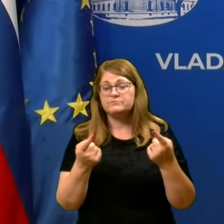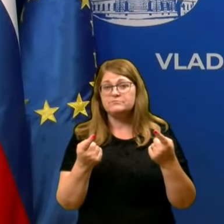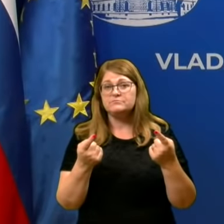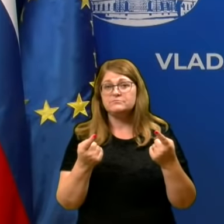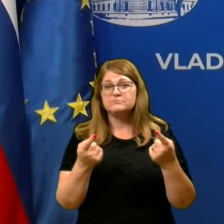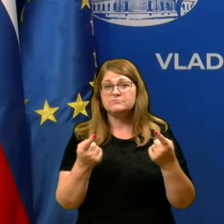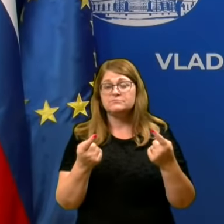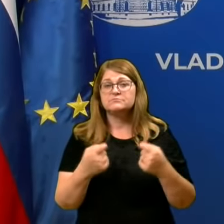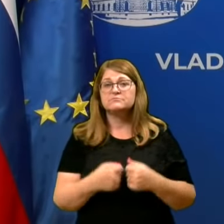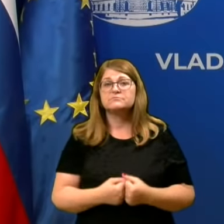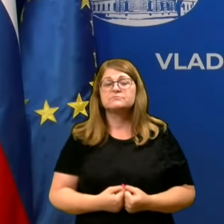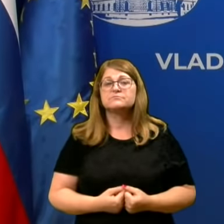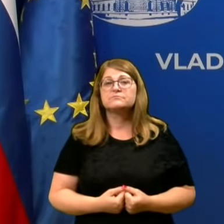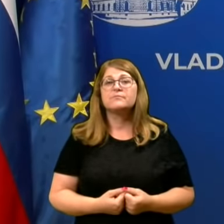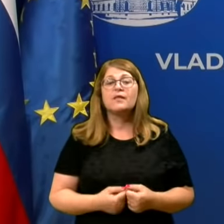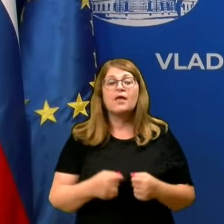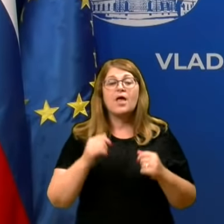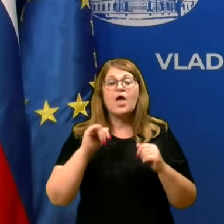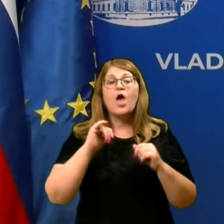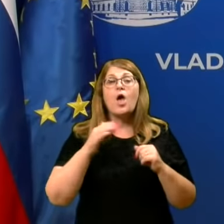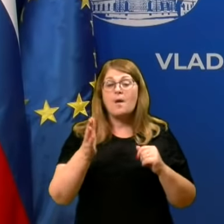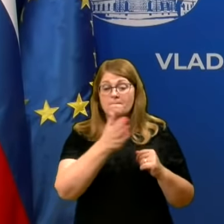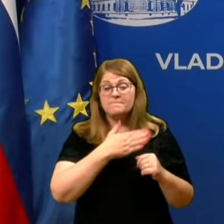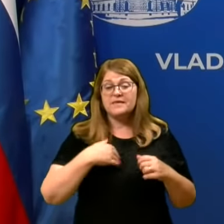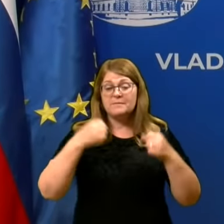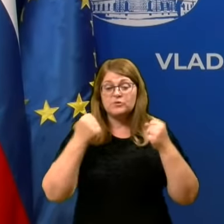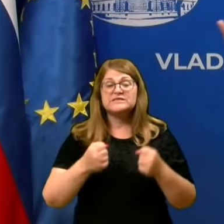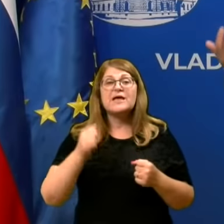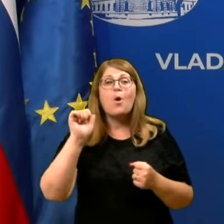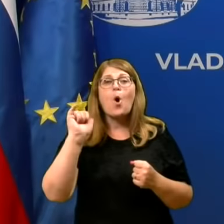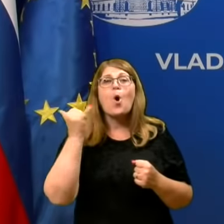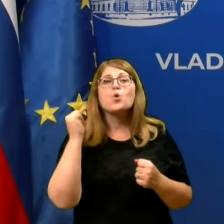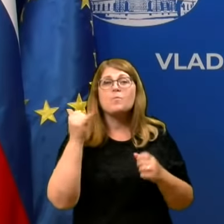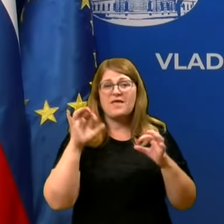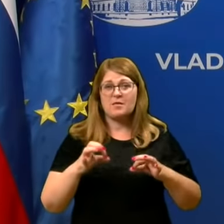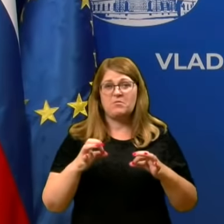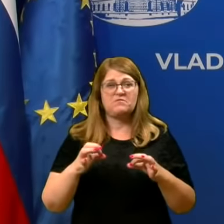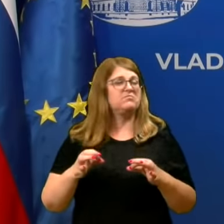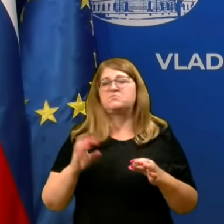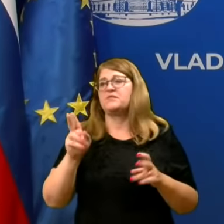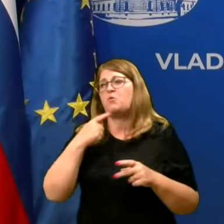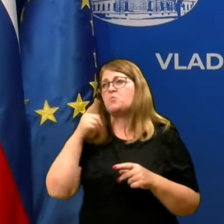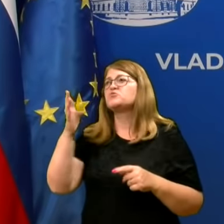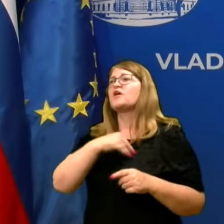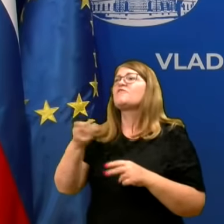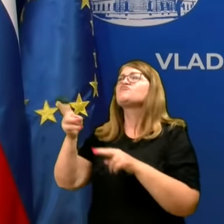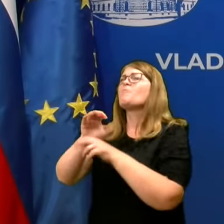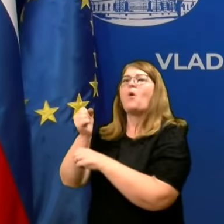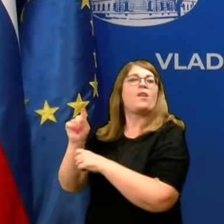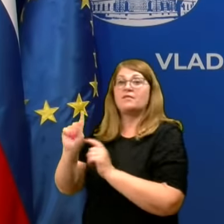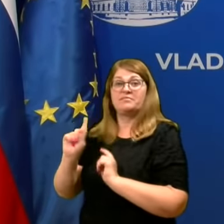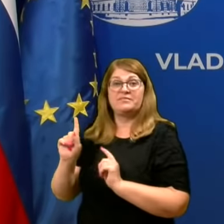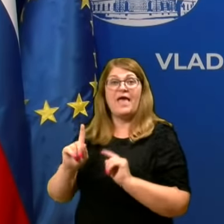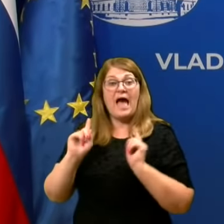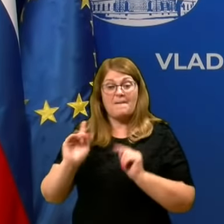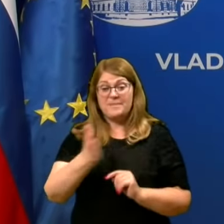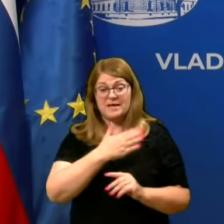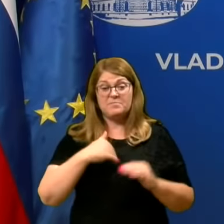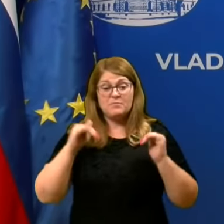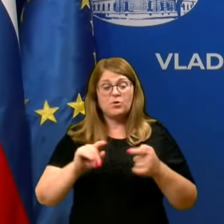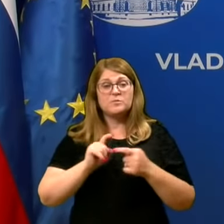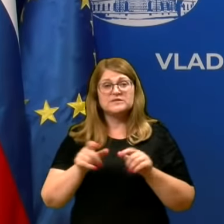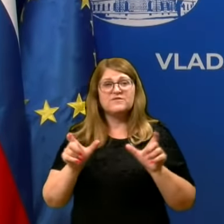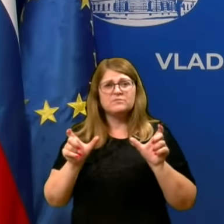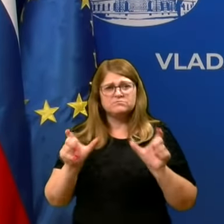rumenimo. In to rumenenje, ne moramo se to lažiti, da je Hrvaška dvakrat bolj rumena od nas, amak mi moramo zadeve